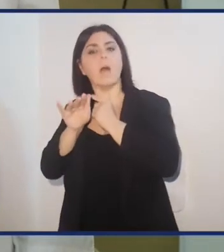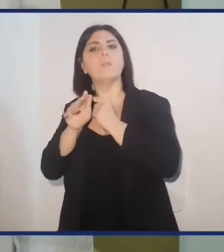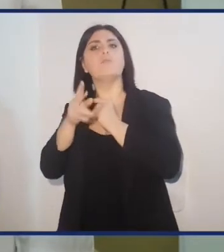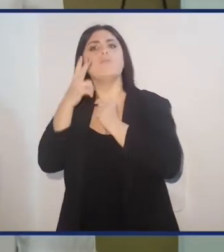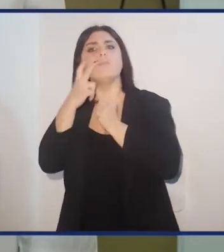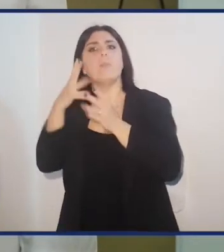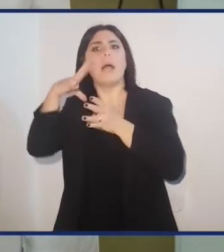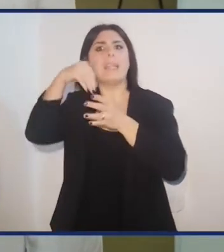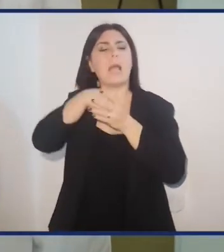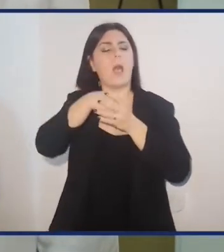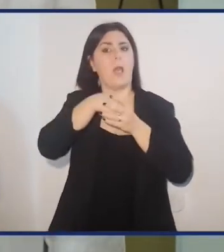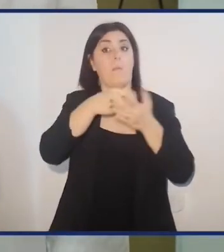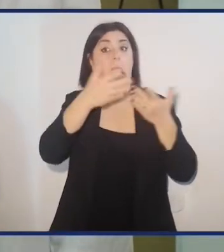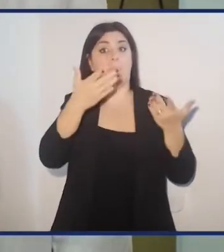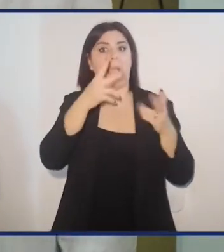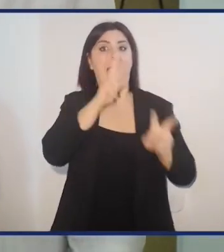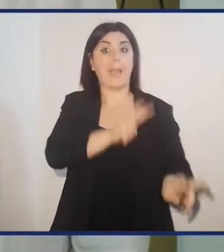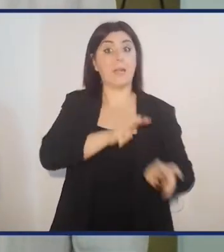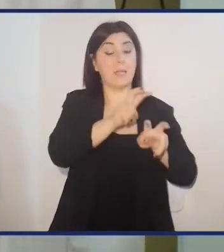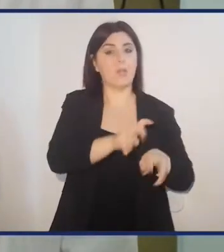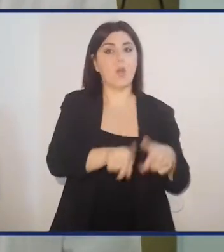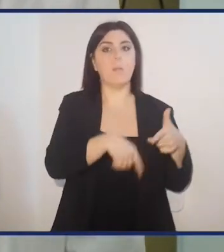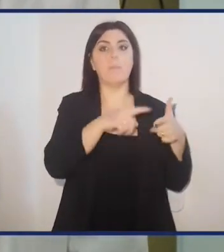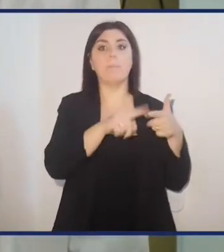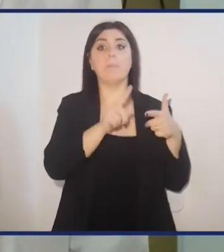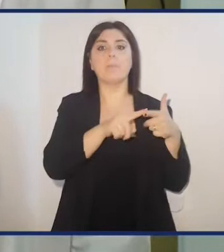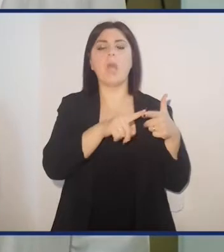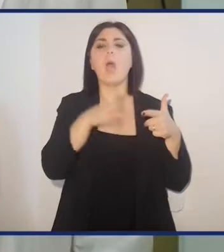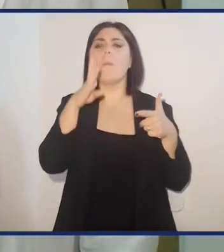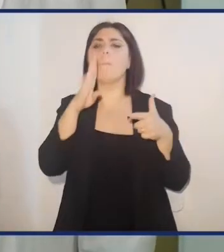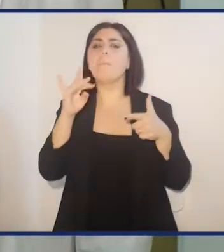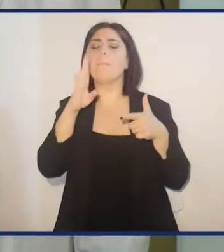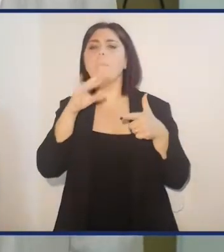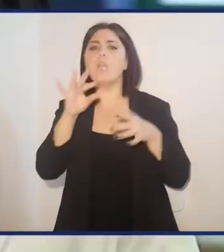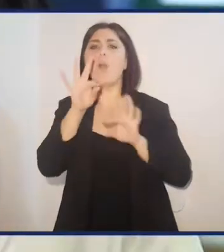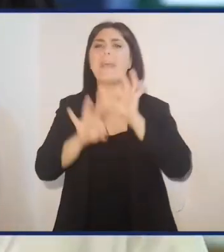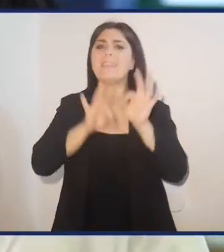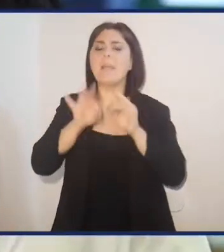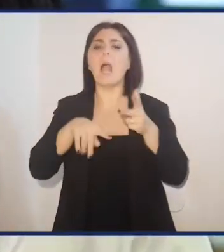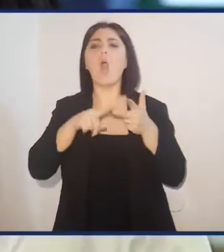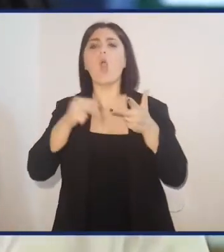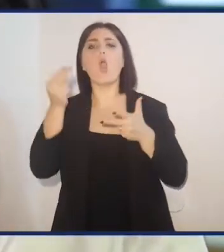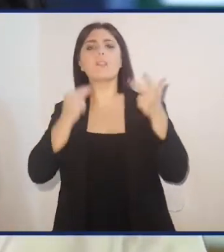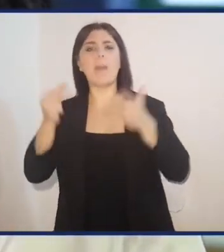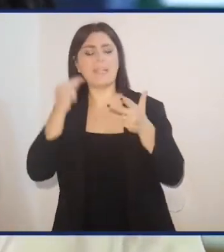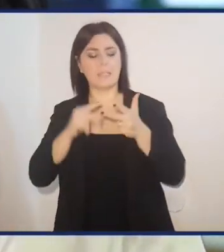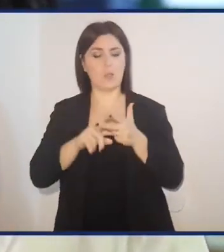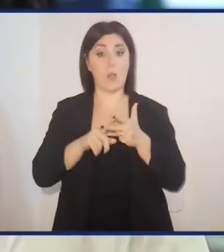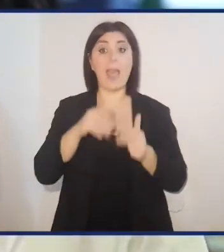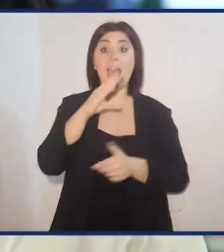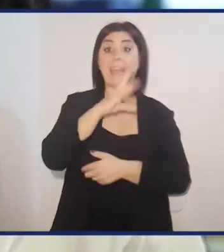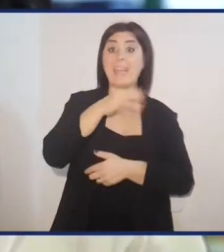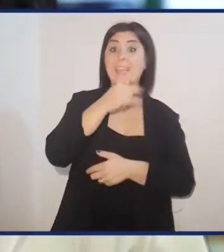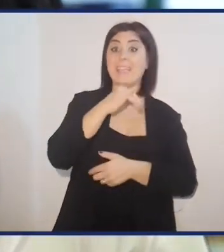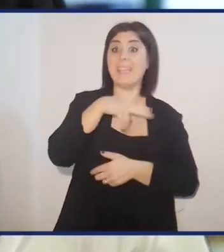trova innumerevoli applicazioni in ambito agricolo, in ambito biomedicale e cosmetico, proprio perché la